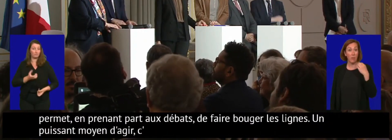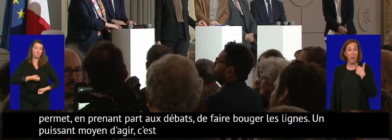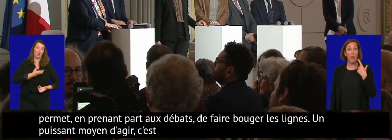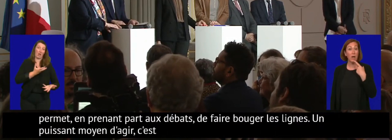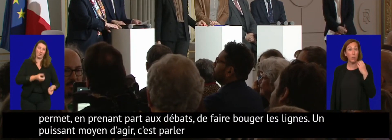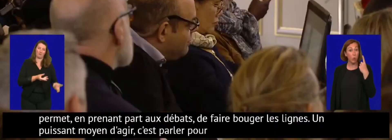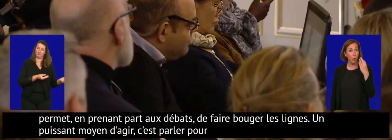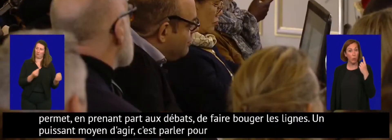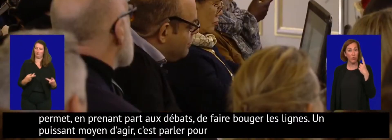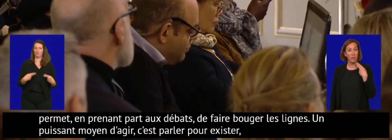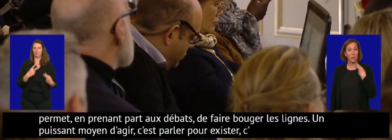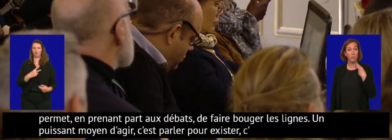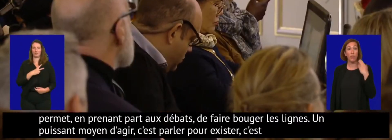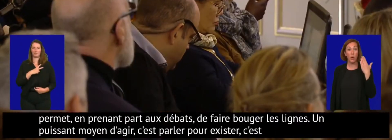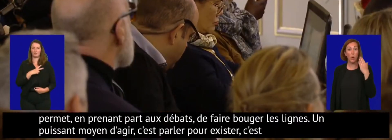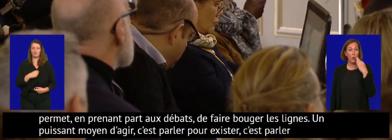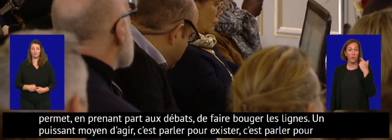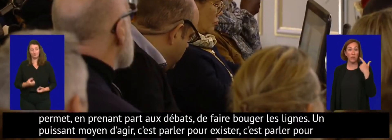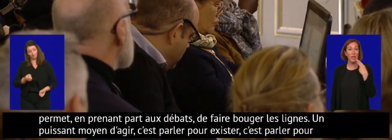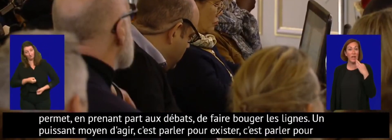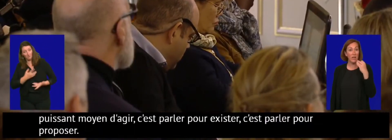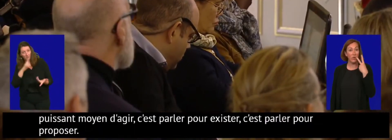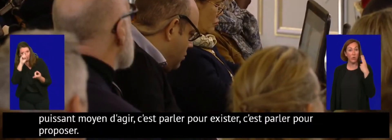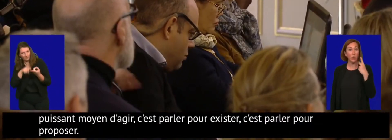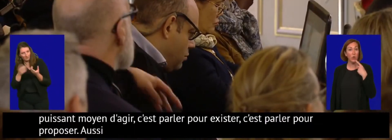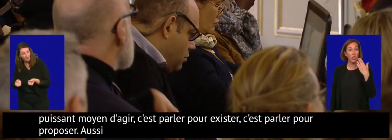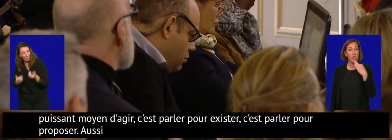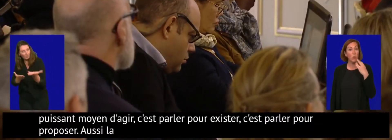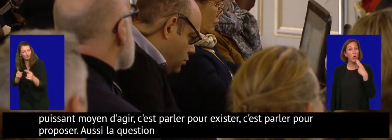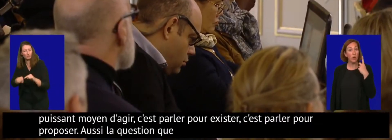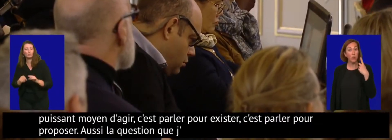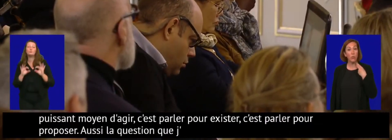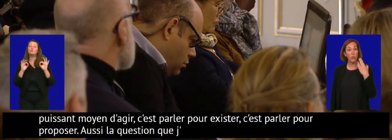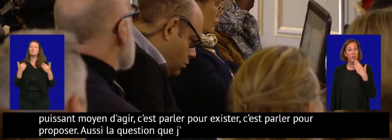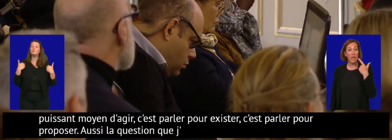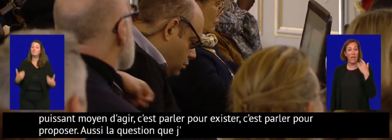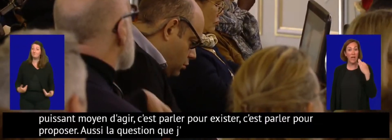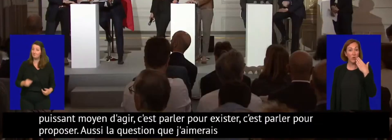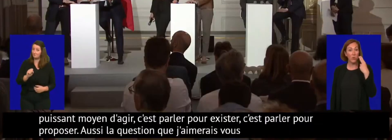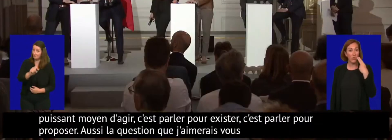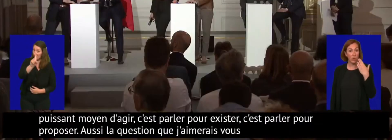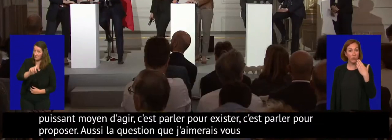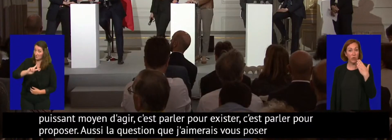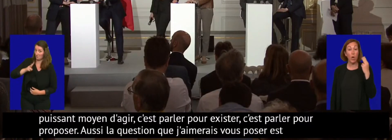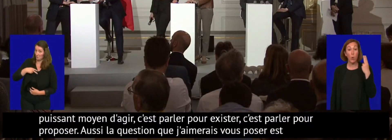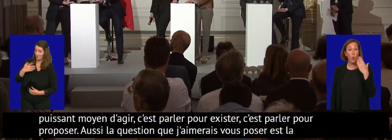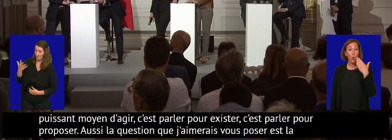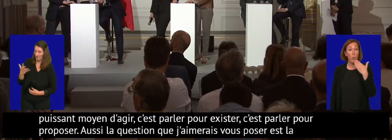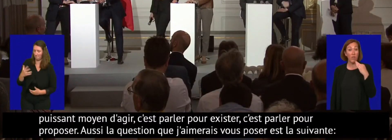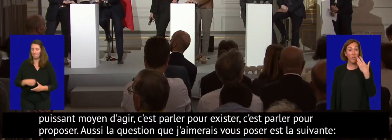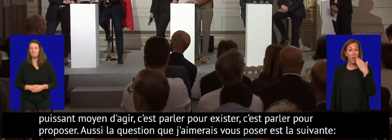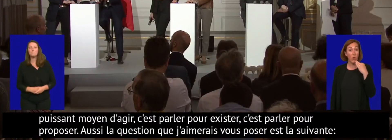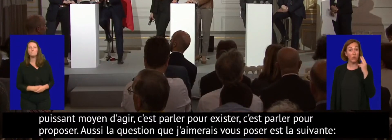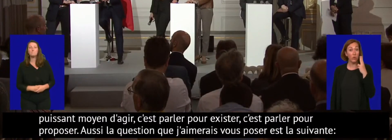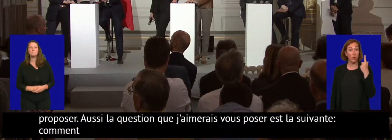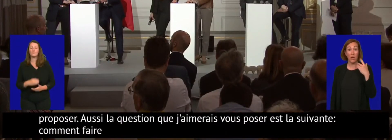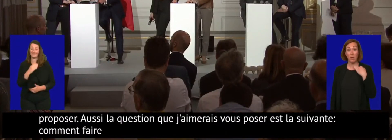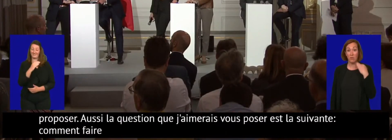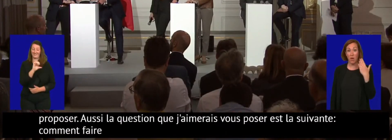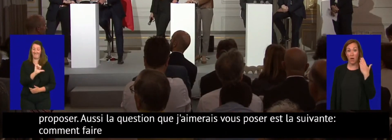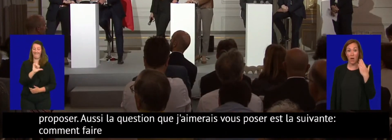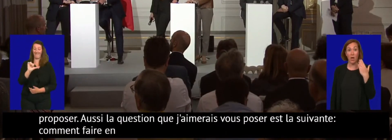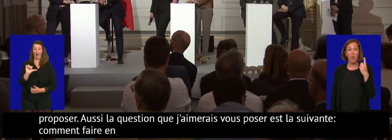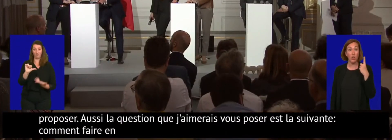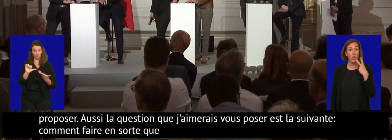proposer. Aussi la question que j'aimerais vous poser est la suivante. Comment faire en sorte que la CAA